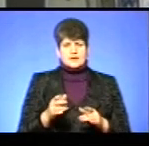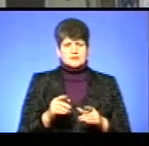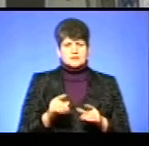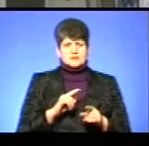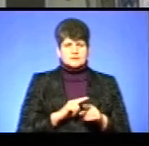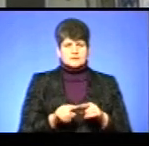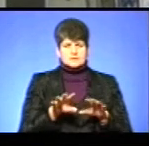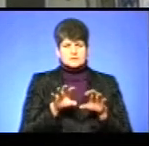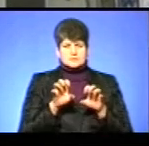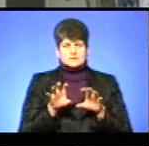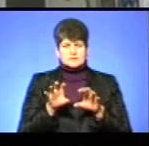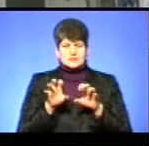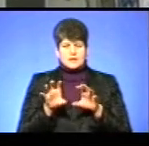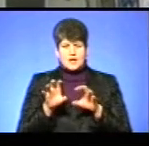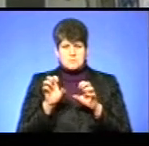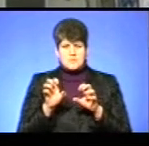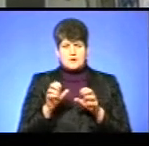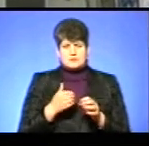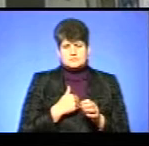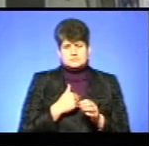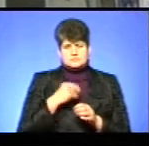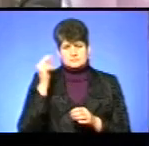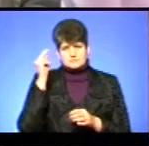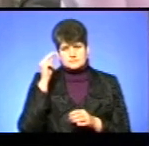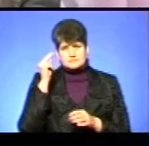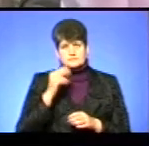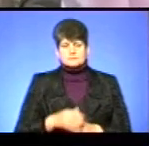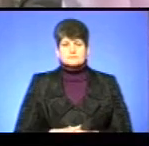все хапала, з жагою до творчості.